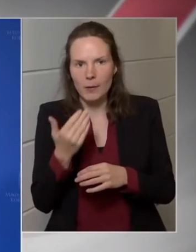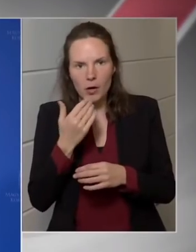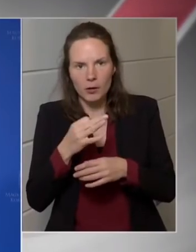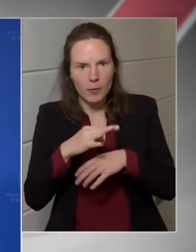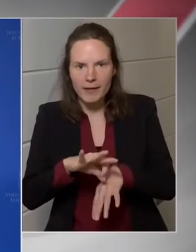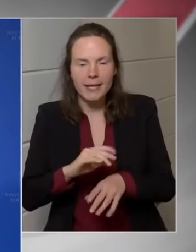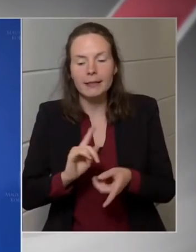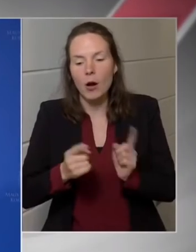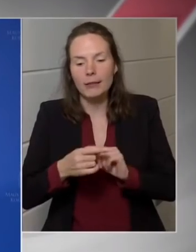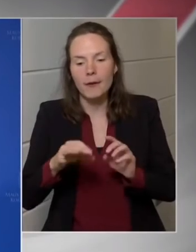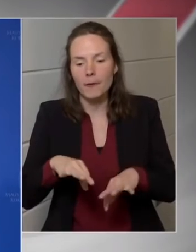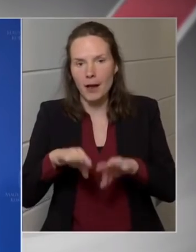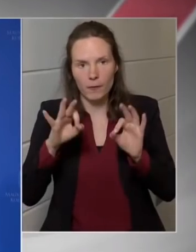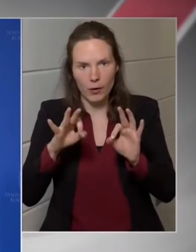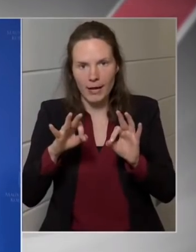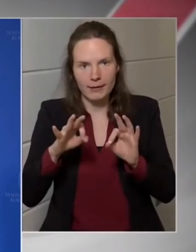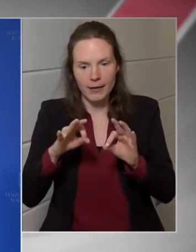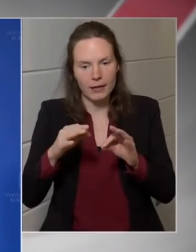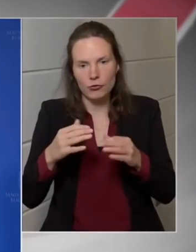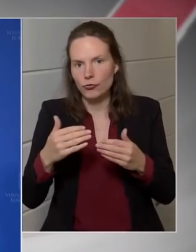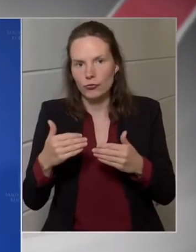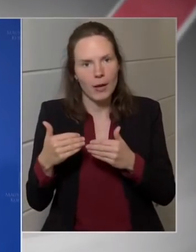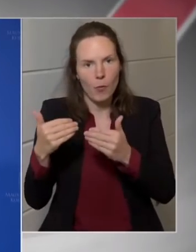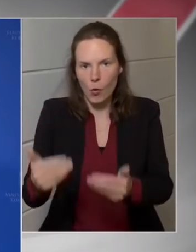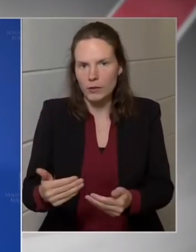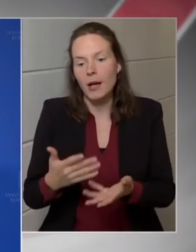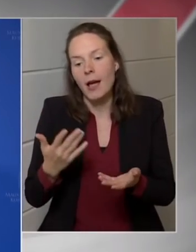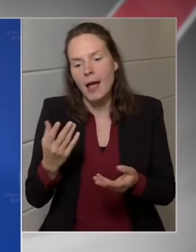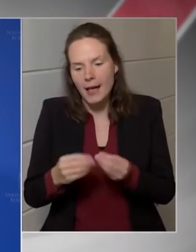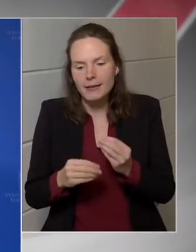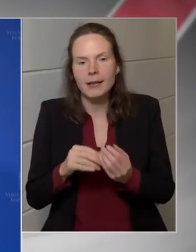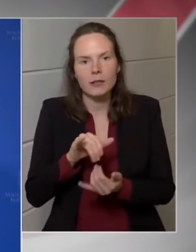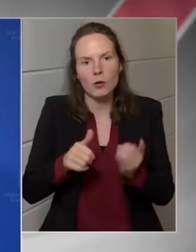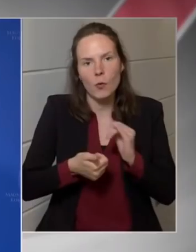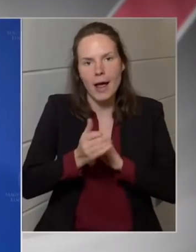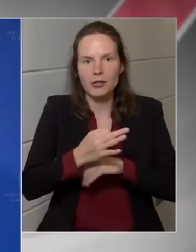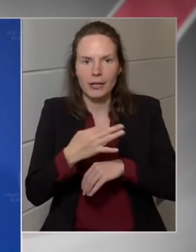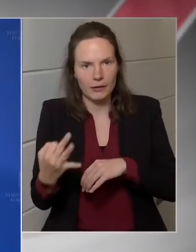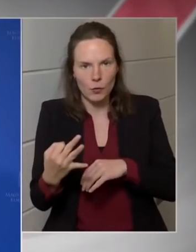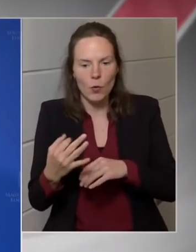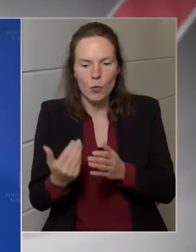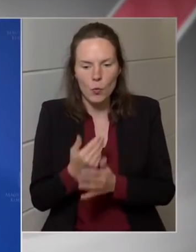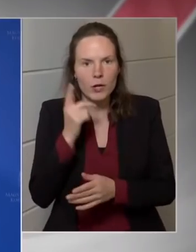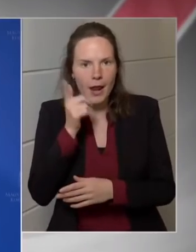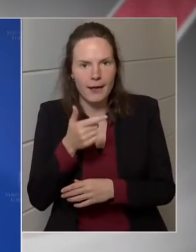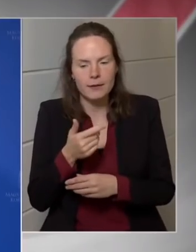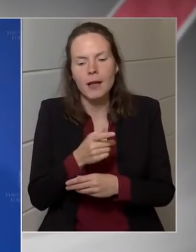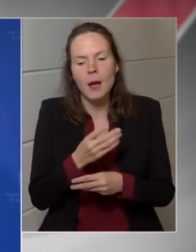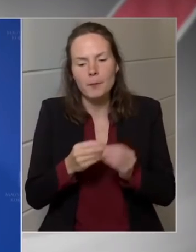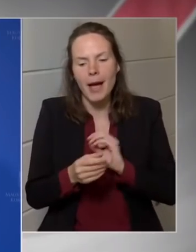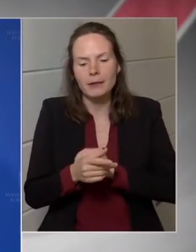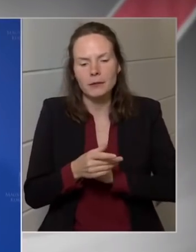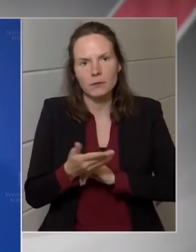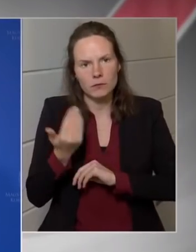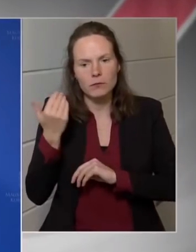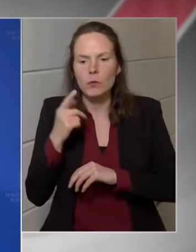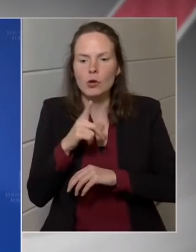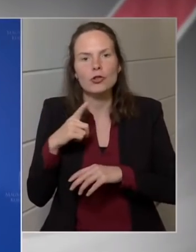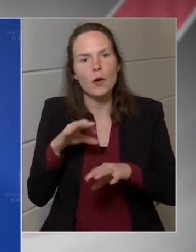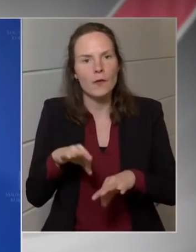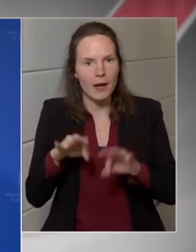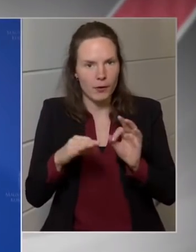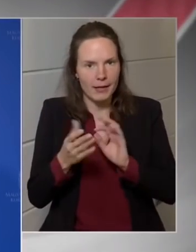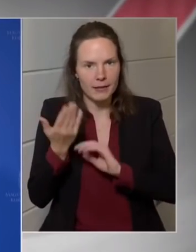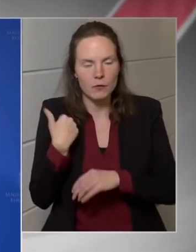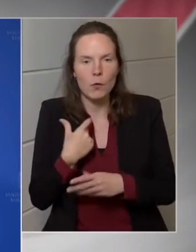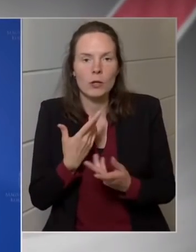jogpróbáját. Itt van például a reklámadó, ami 23. január 1-től nem akarunk bevezetni, hanem csupán a felfüggesztést nem tartjuk fenn. Ezáltal január